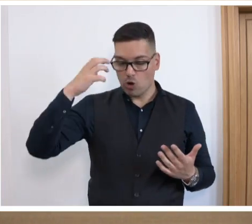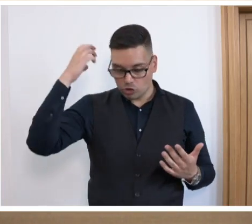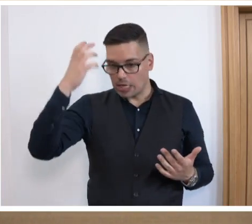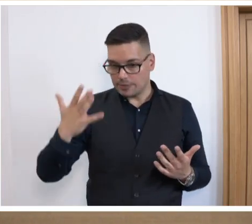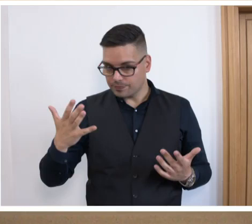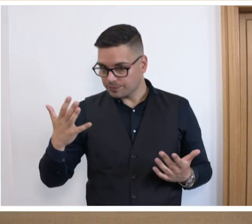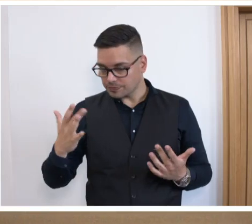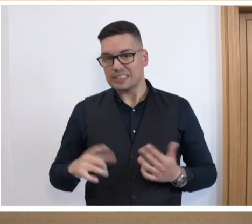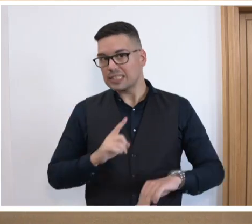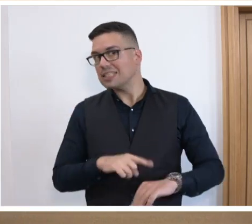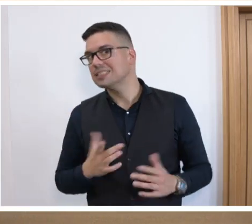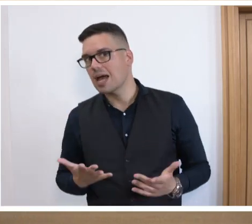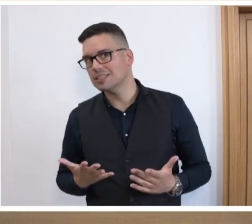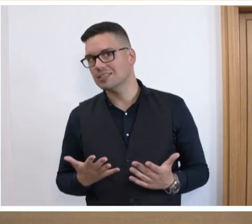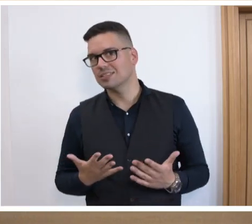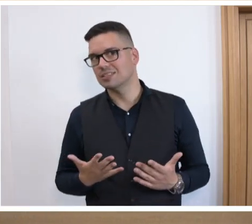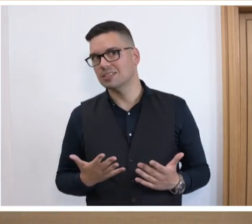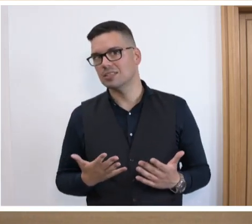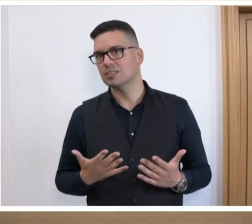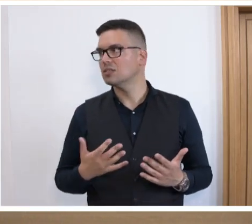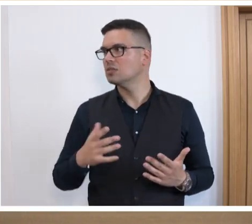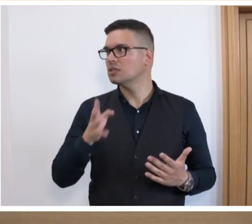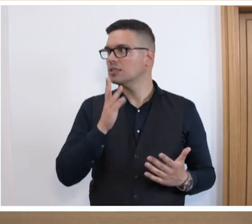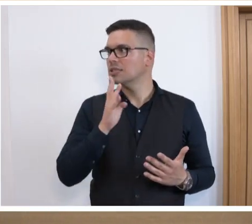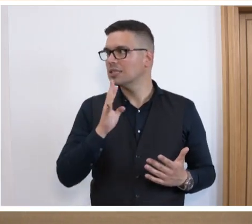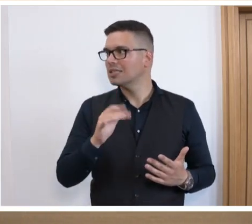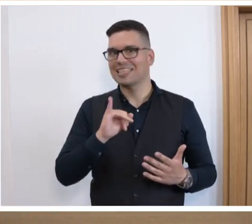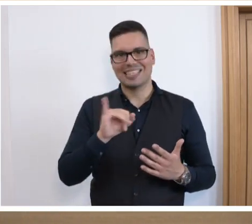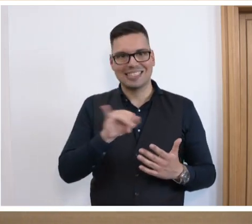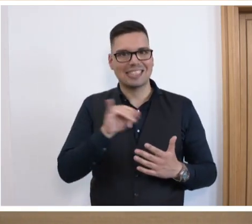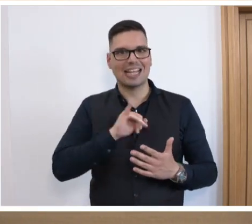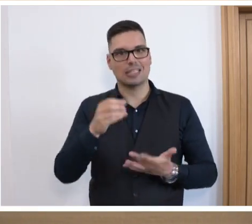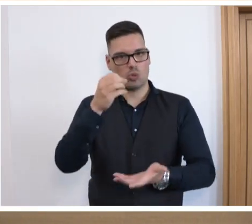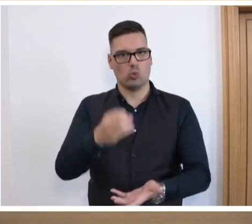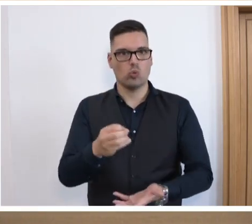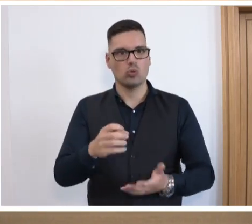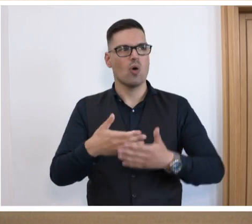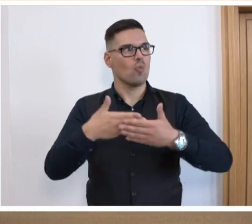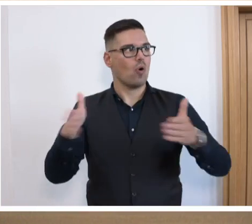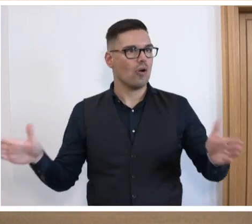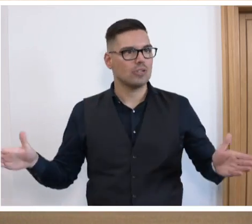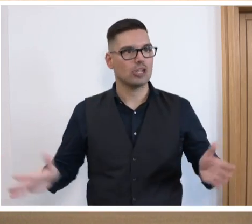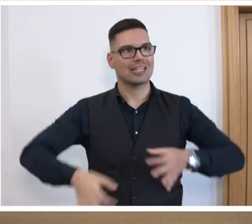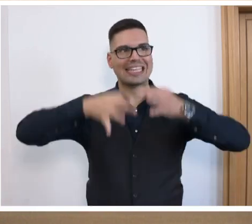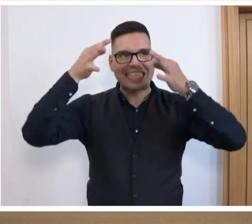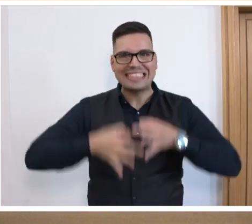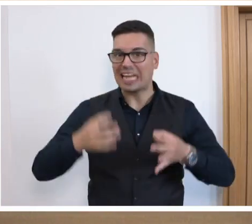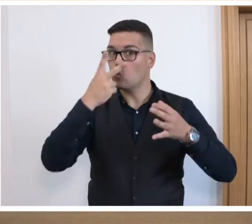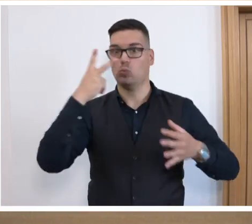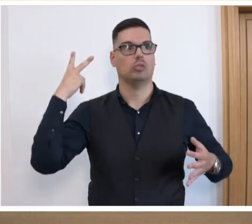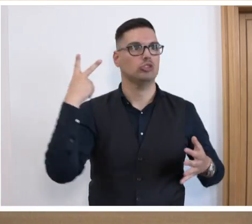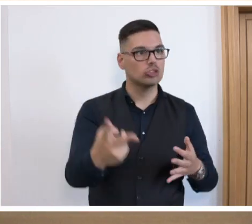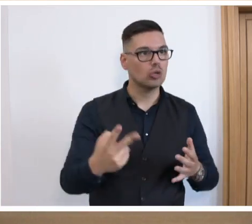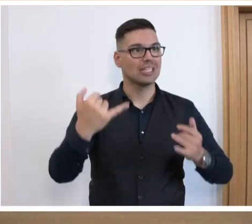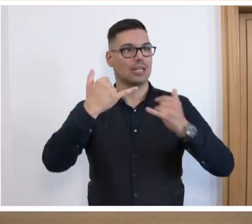Das in einer Zeit, wo wirklich, wir reden hier über Intendantengehälter und so weiter, wo die Öffentlichkeit ganz genau hinschaut, wie